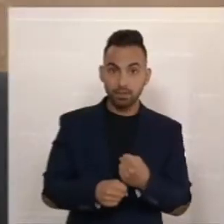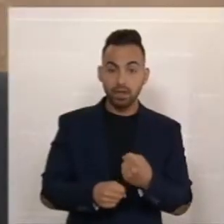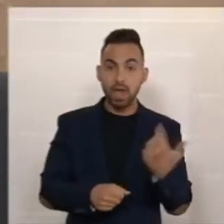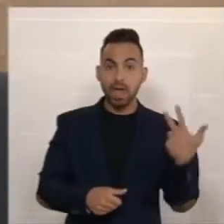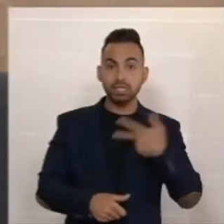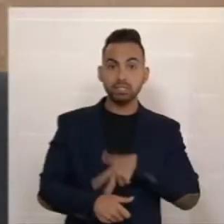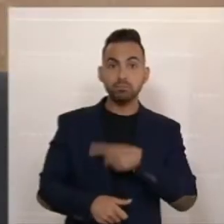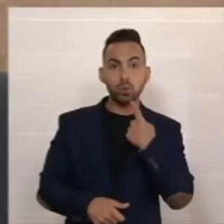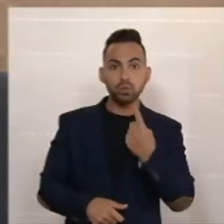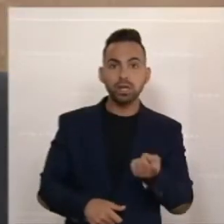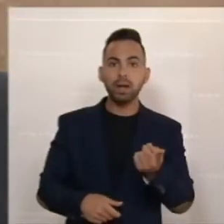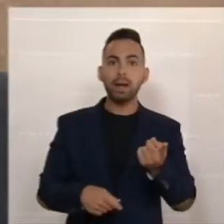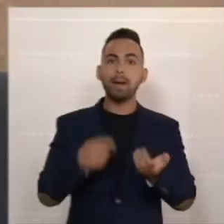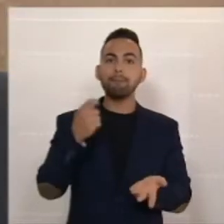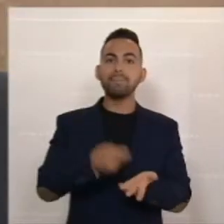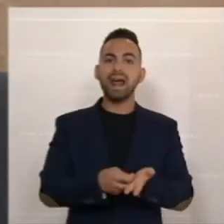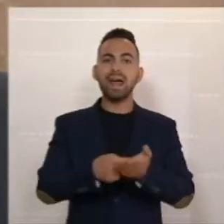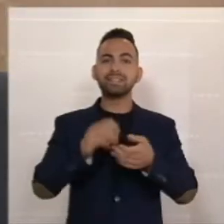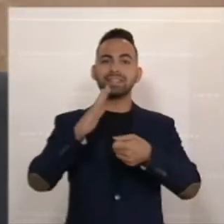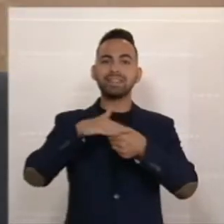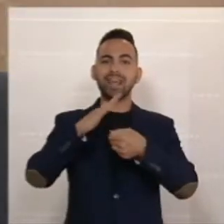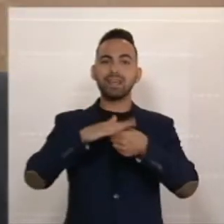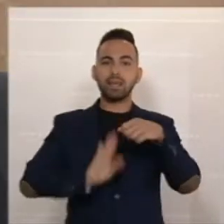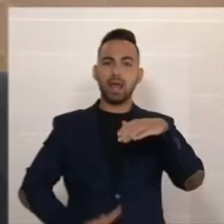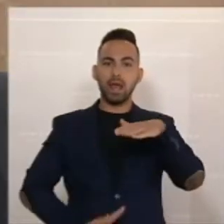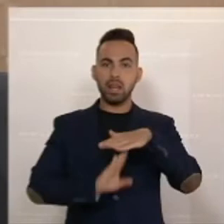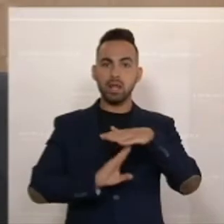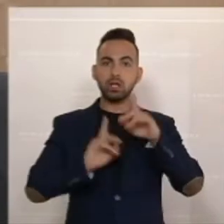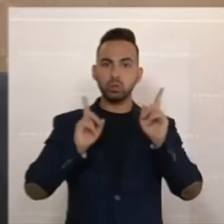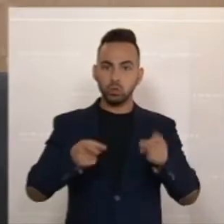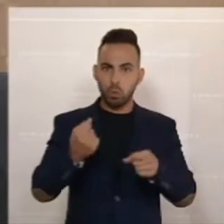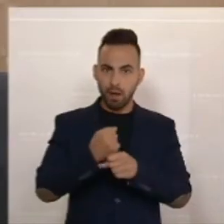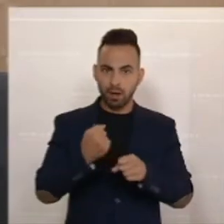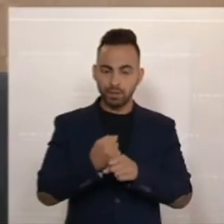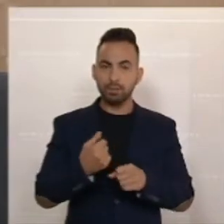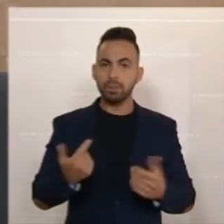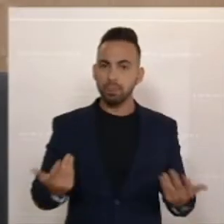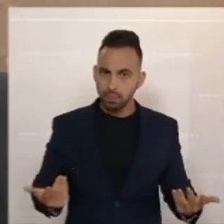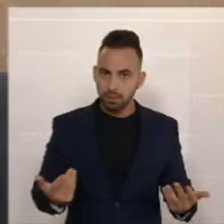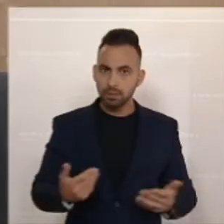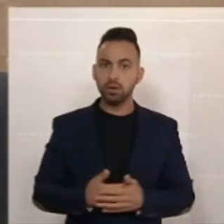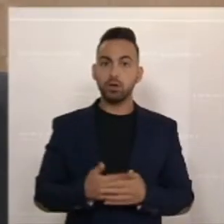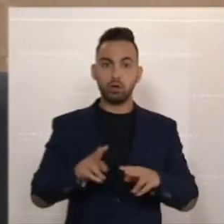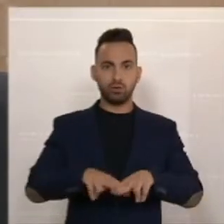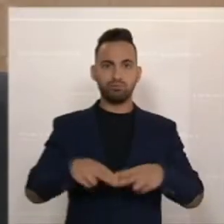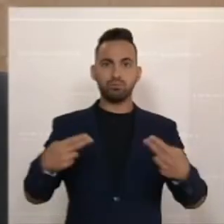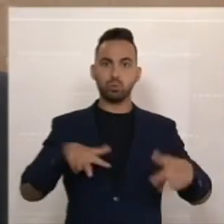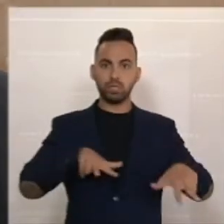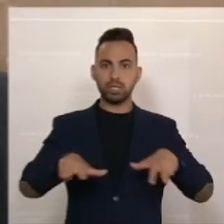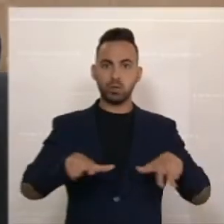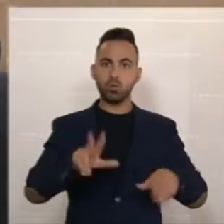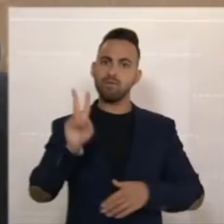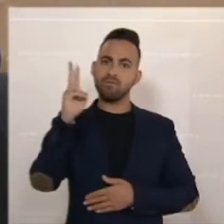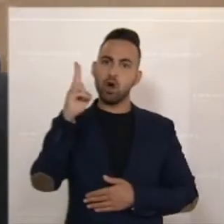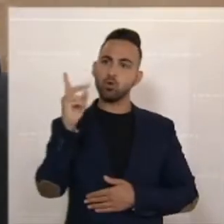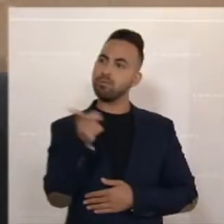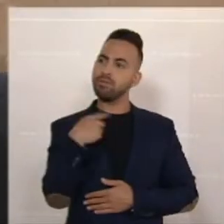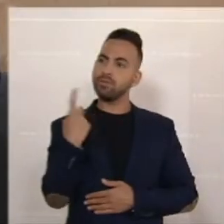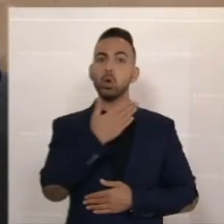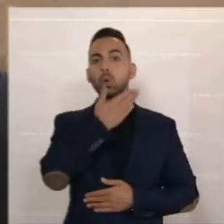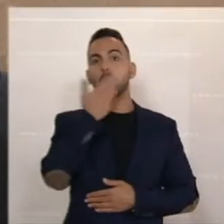vom Preisdeckeln, Preisdeckel einziehen. Warum haben wir das als Bundesregierung nicht gemacht? Das ist genauso